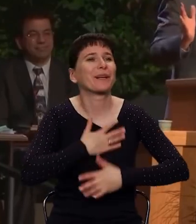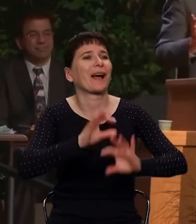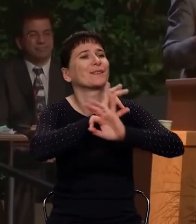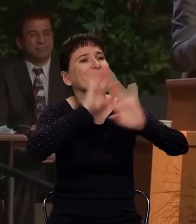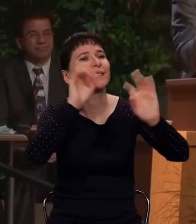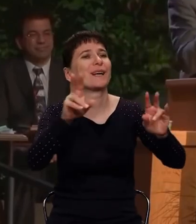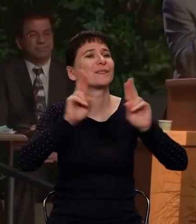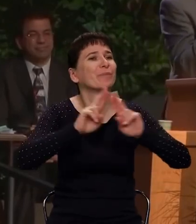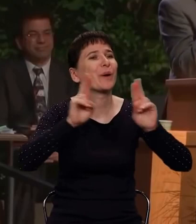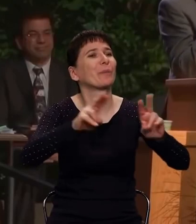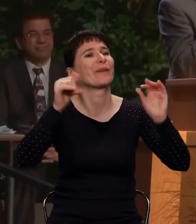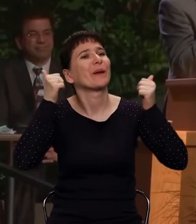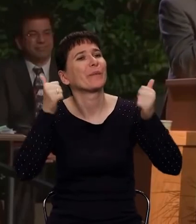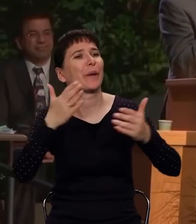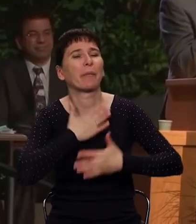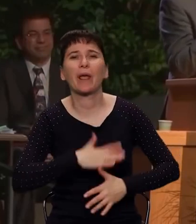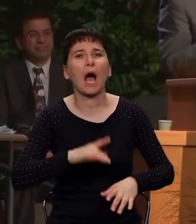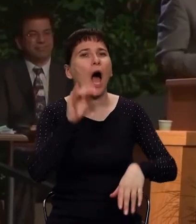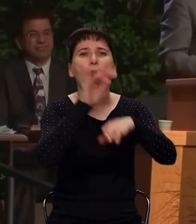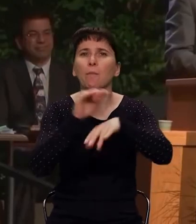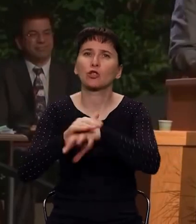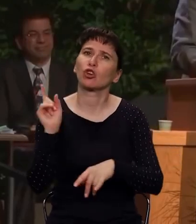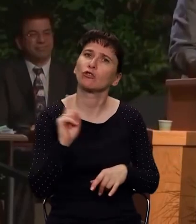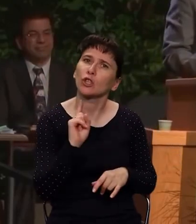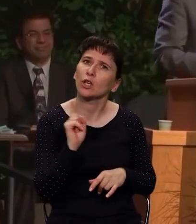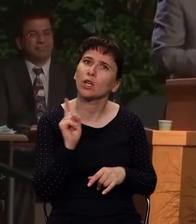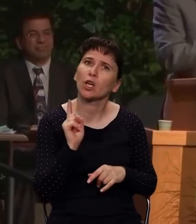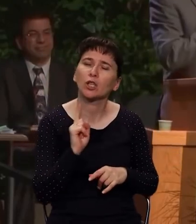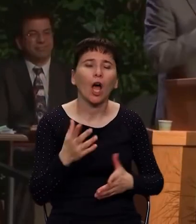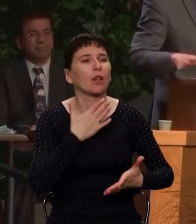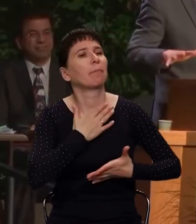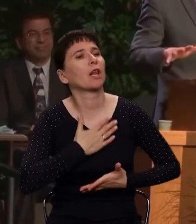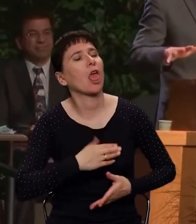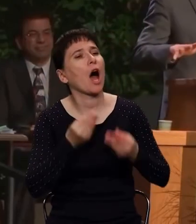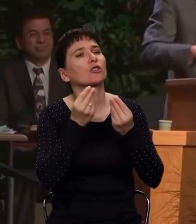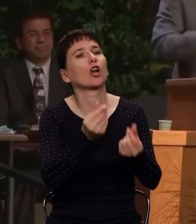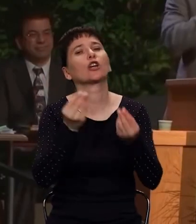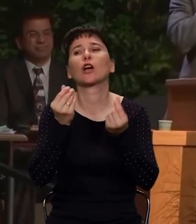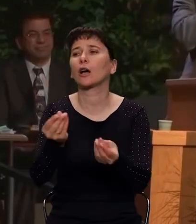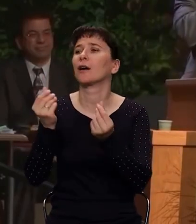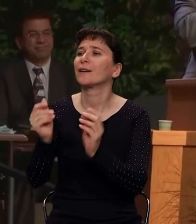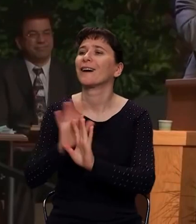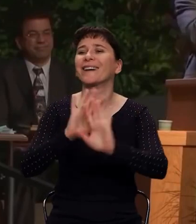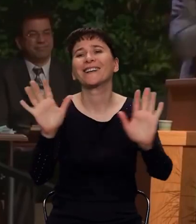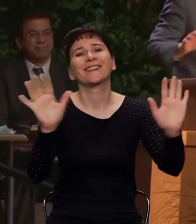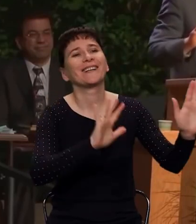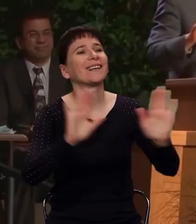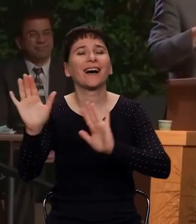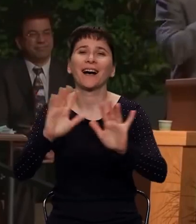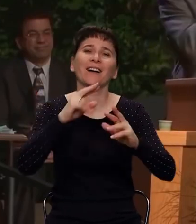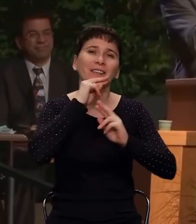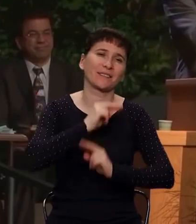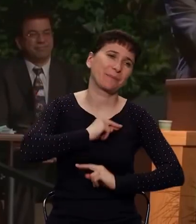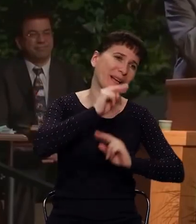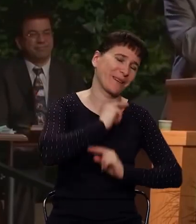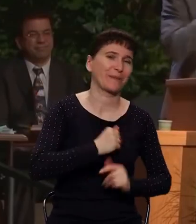них. Каков должен быть христианин, кто бы здесь не стоял, какой бы чин здесь не стоял, какой бы, друзья, сам не